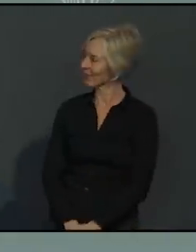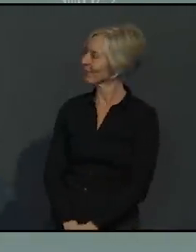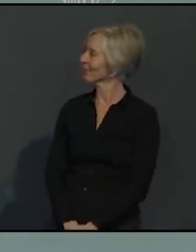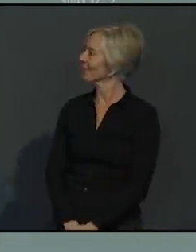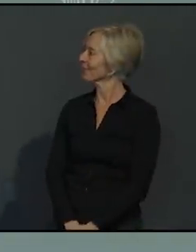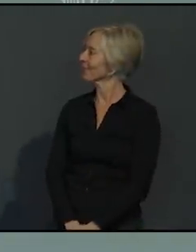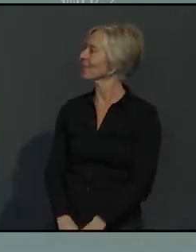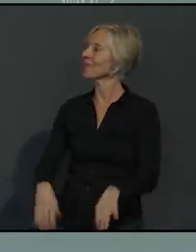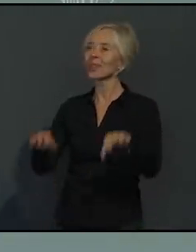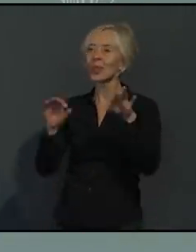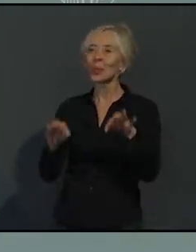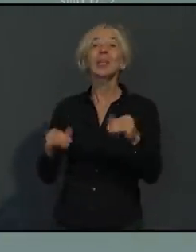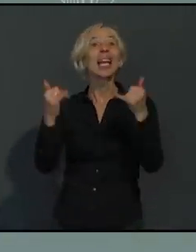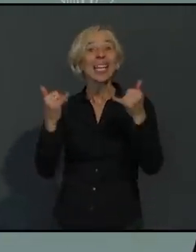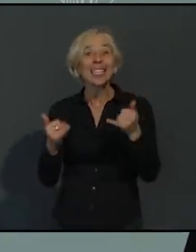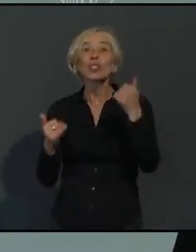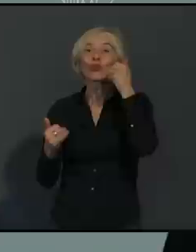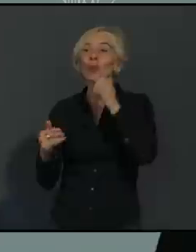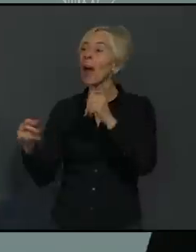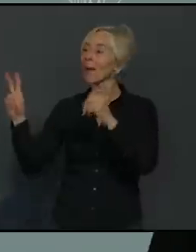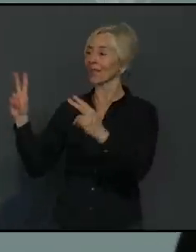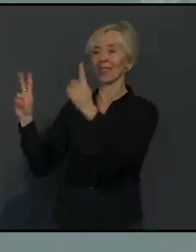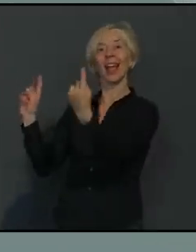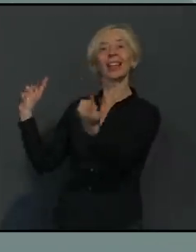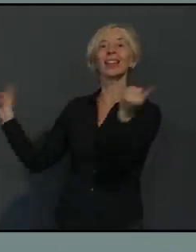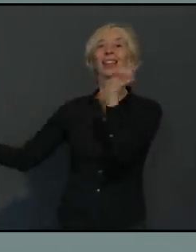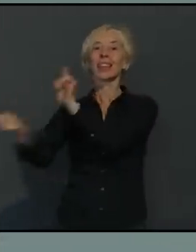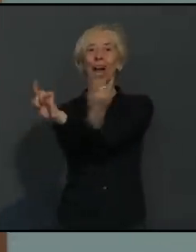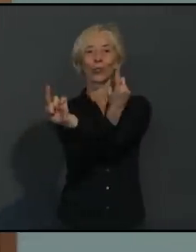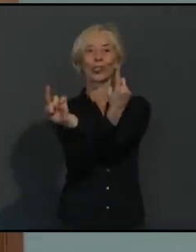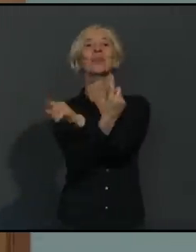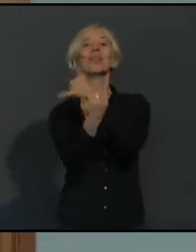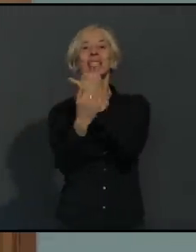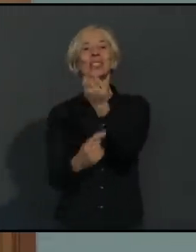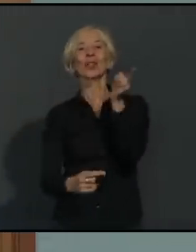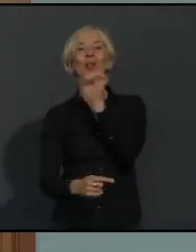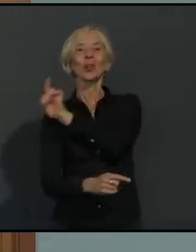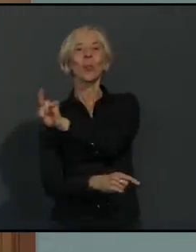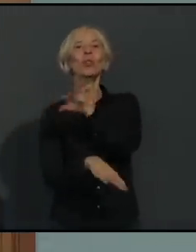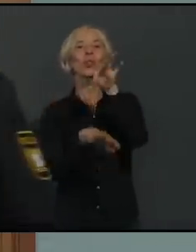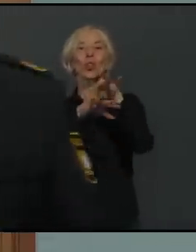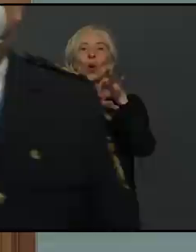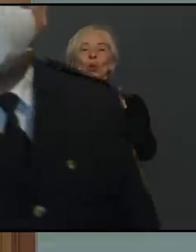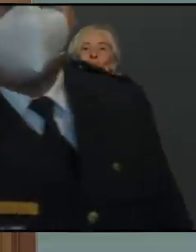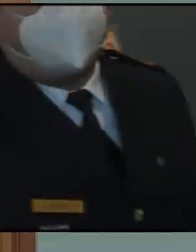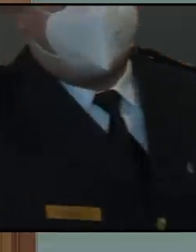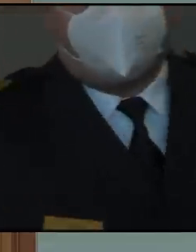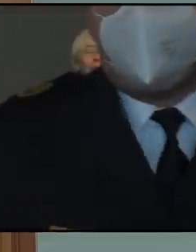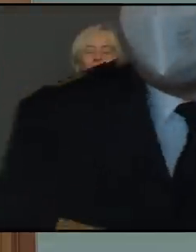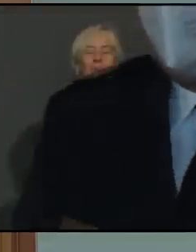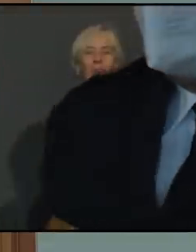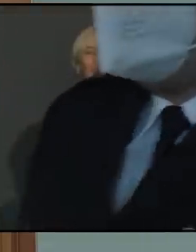Platzwechsel von Herrn Dr. Wiedmer und Herrn Dr. Kasatzer vorschlagen. Herr Dr. Kasatzer ist der Geschäftsführer unserer Stadtwerke, weil das Thema